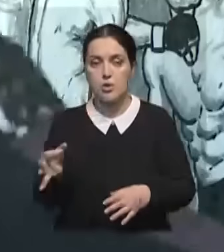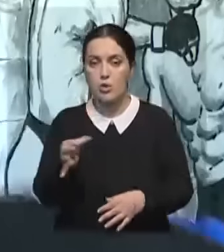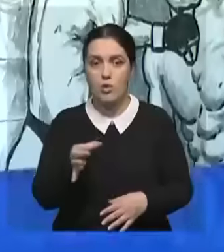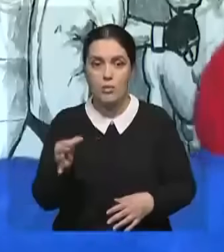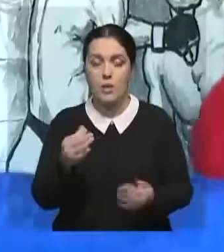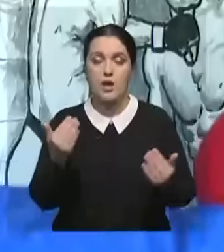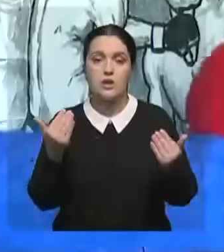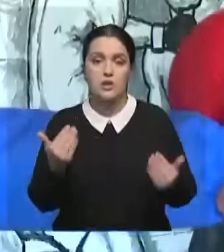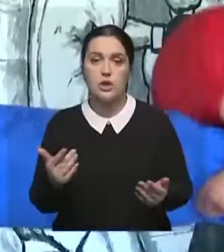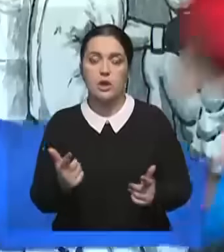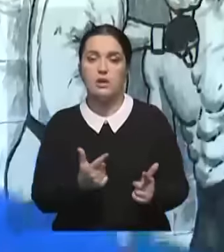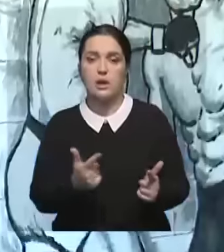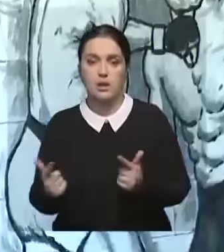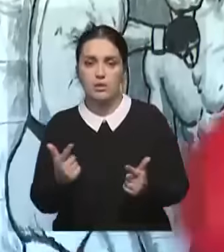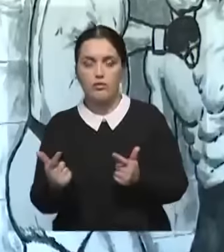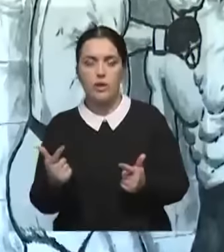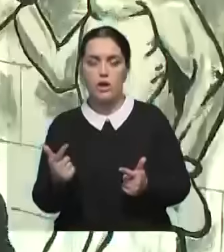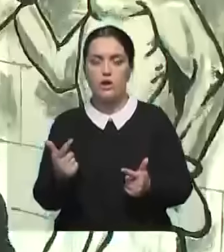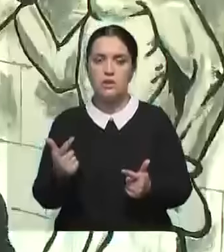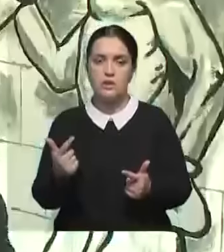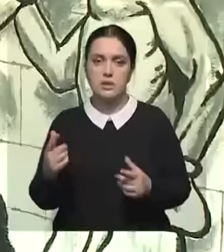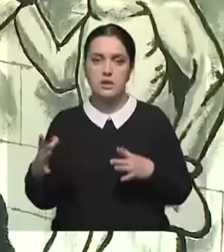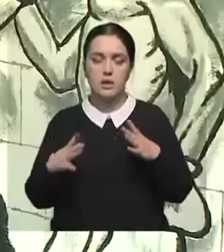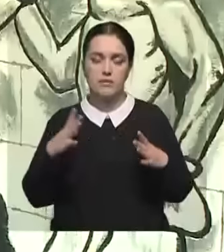Сейчас спортсмен готовится к новым соревнованиям.